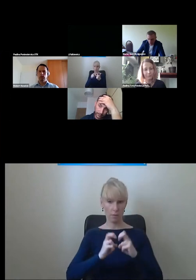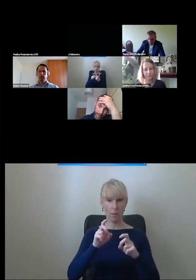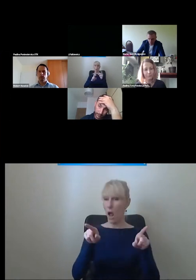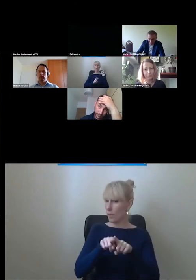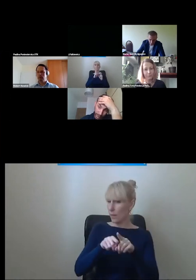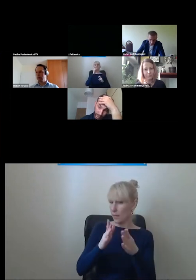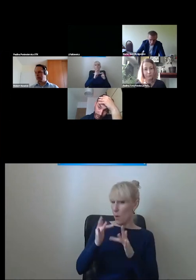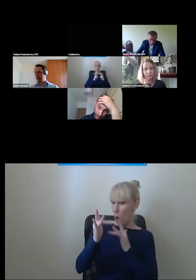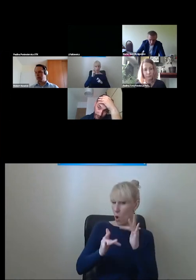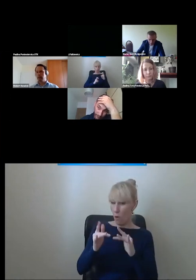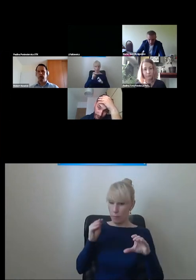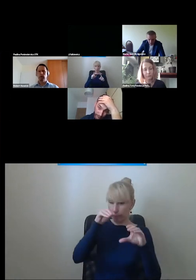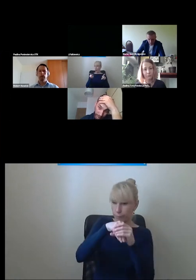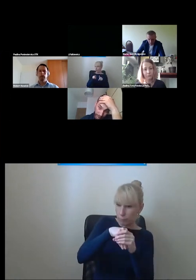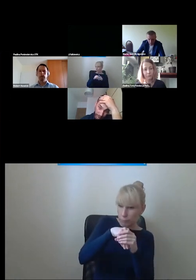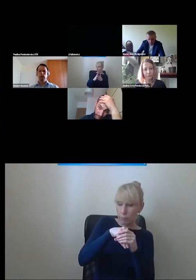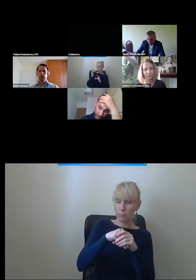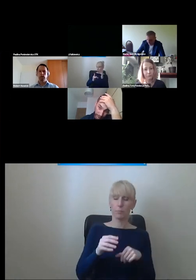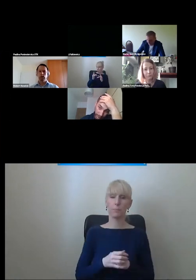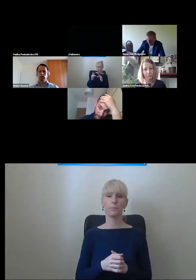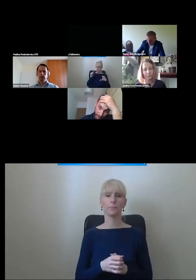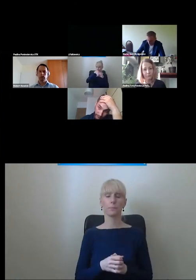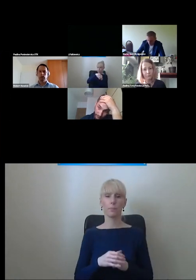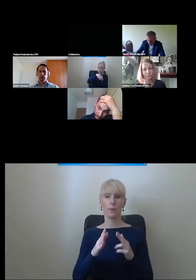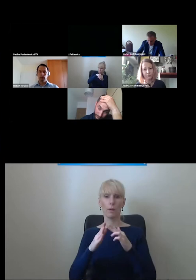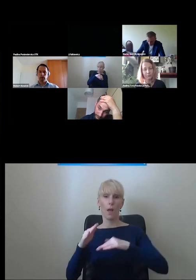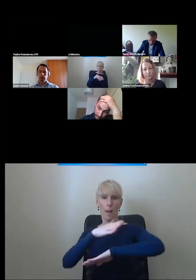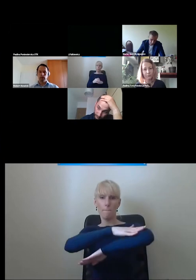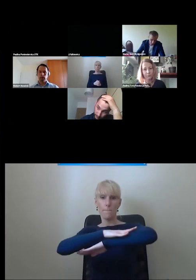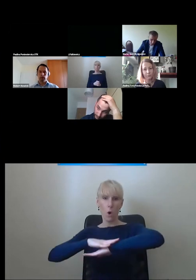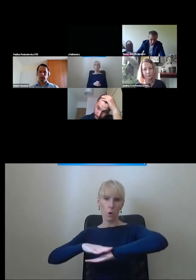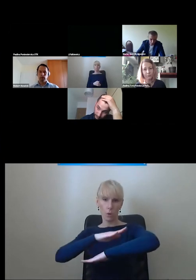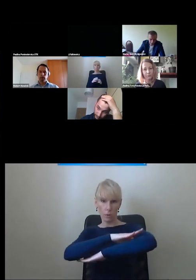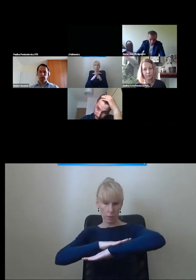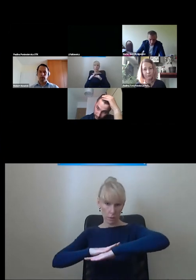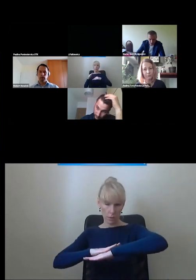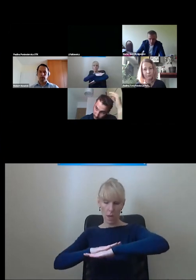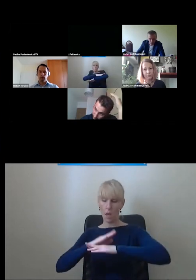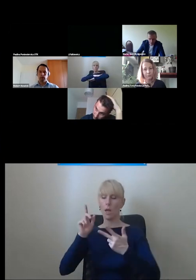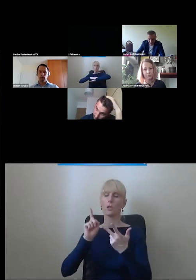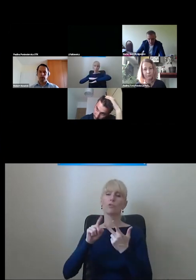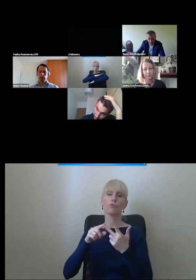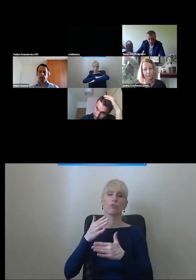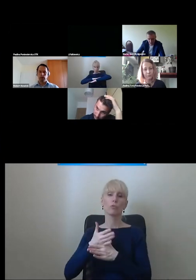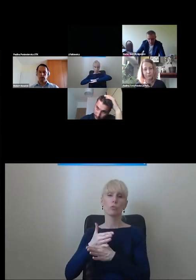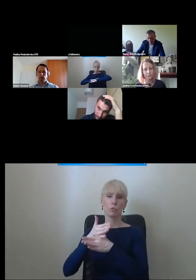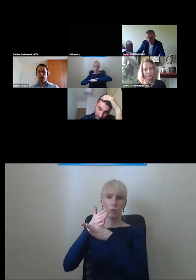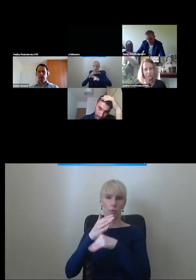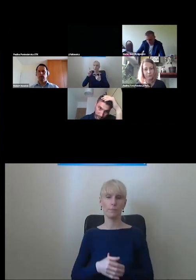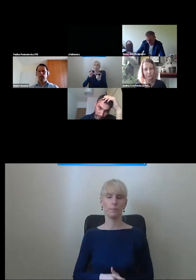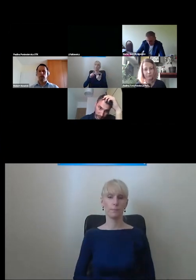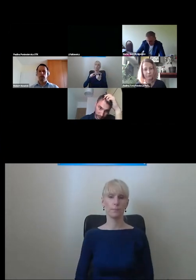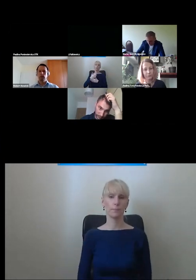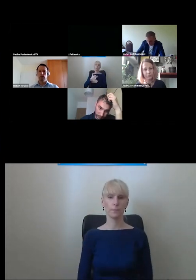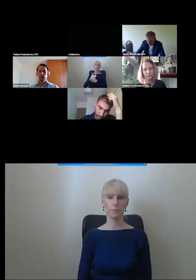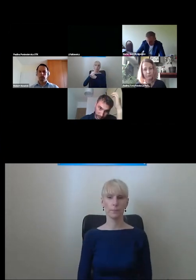takich, żeby na przykład też rower można było wprowadzić, nie tylko tam parę osób, pochylnia, jeżeli ktoś chce sobie spokojnie skorzystać, a nie chce czekać